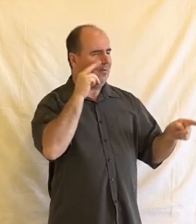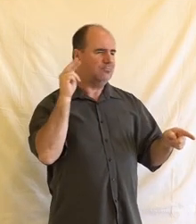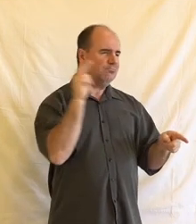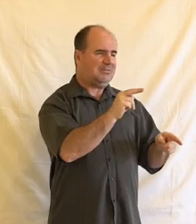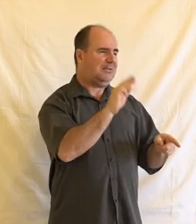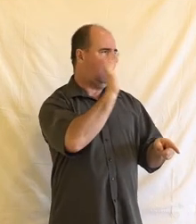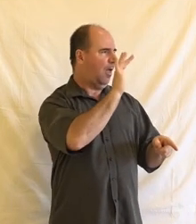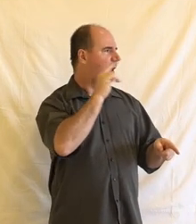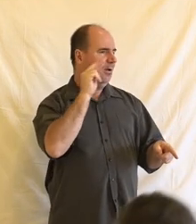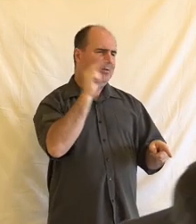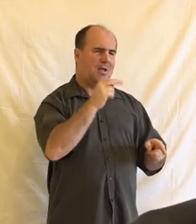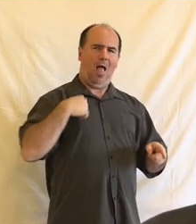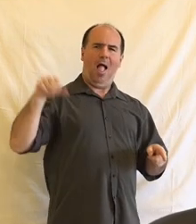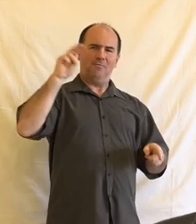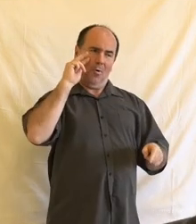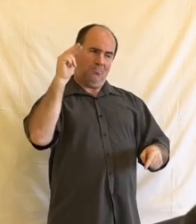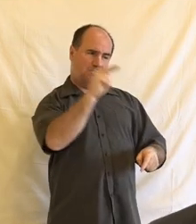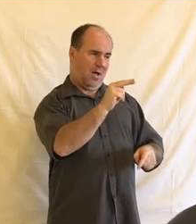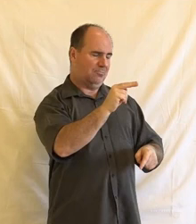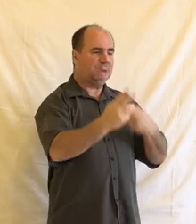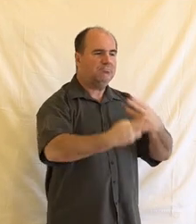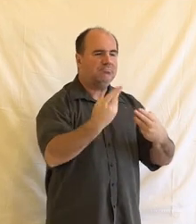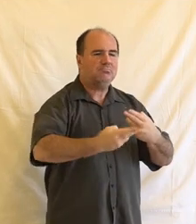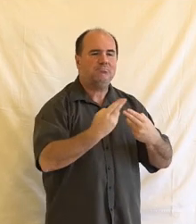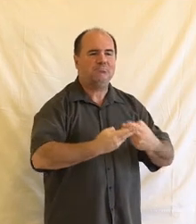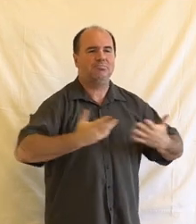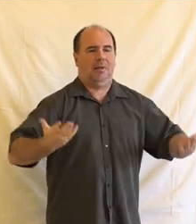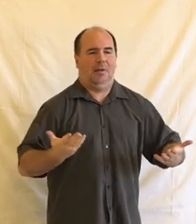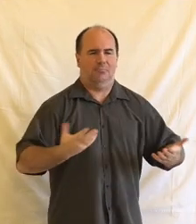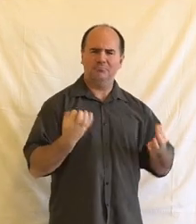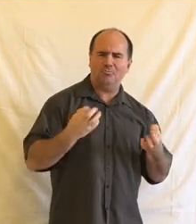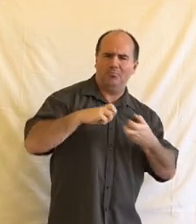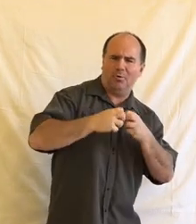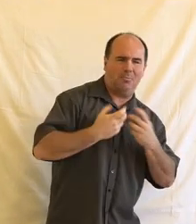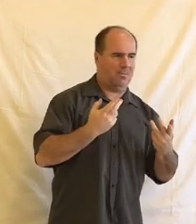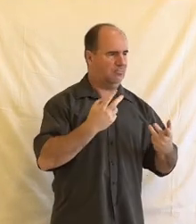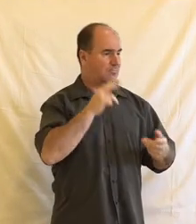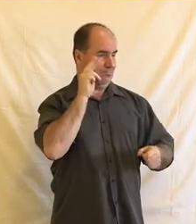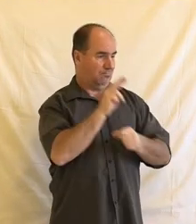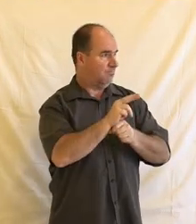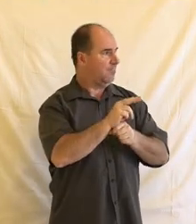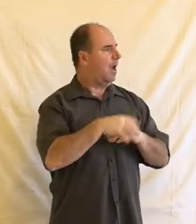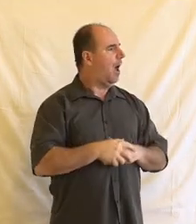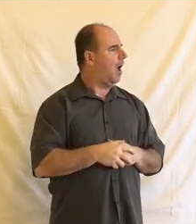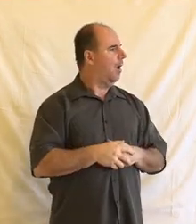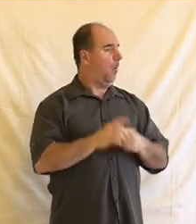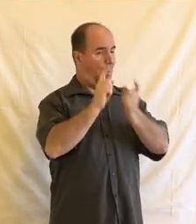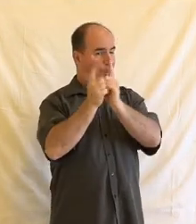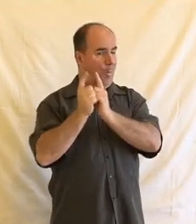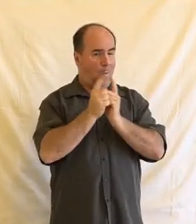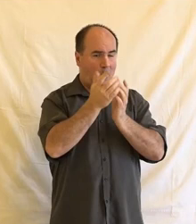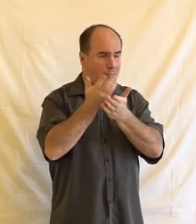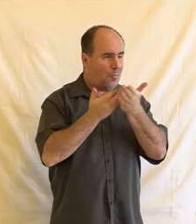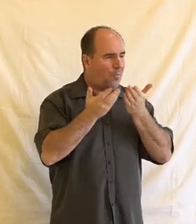jaká tam vidí rizika, o čem se jedná a je tato umluva jediná na nějaké, děkuji moc, na evropské